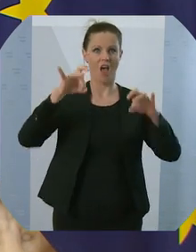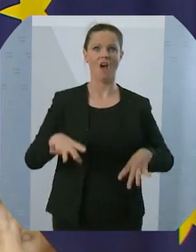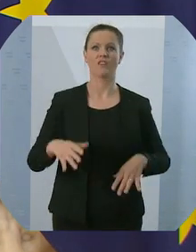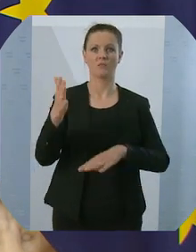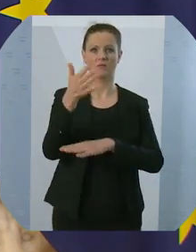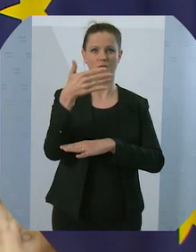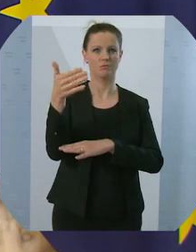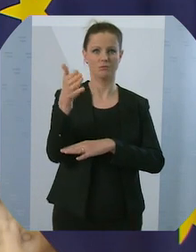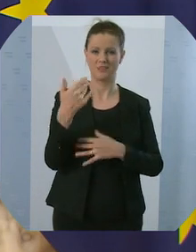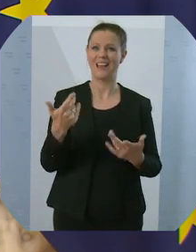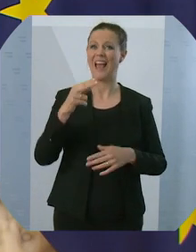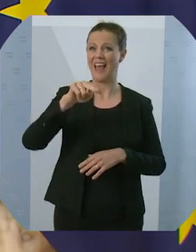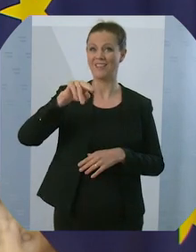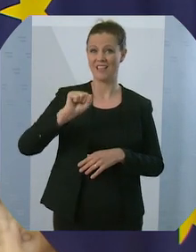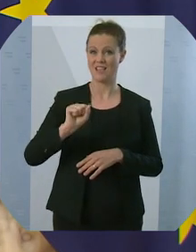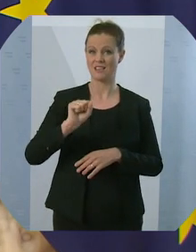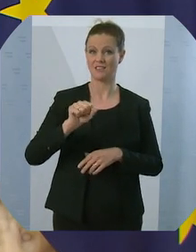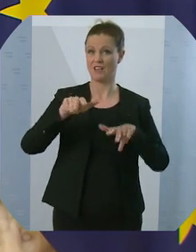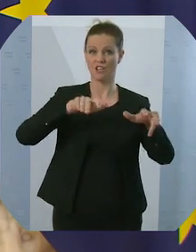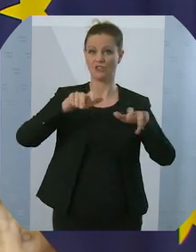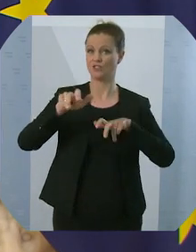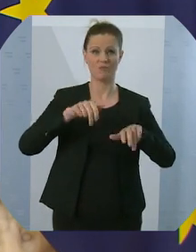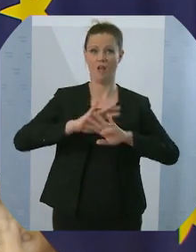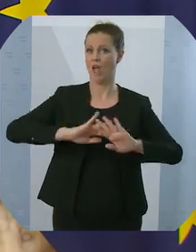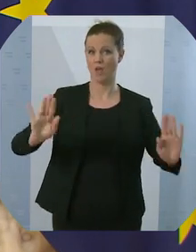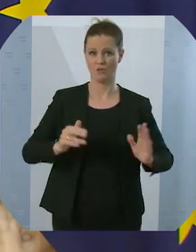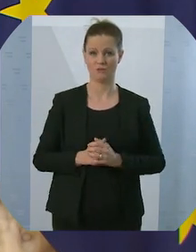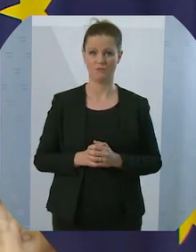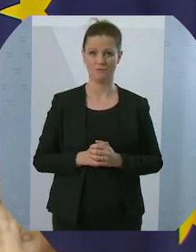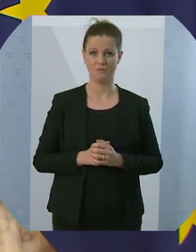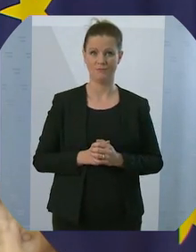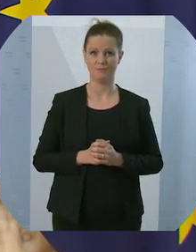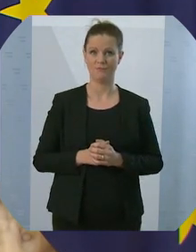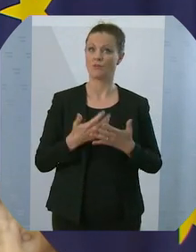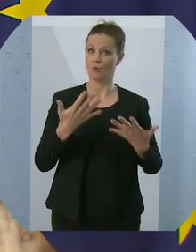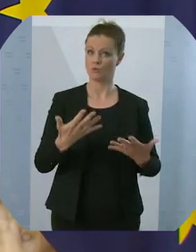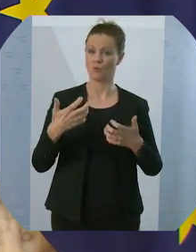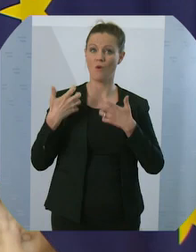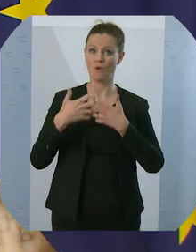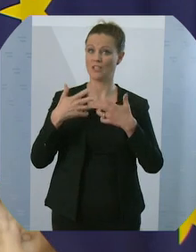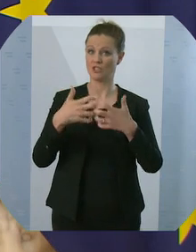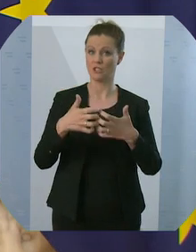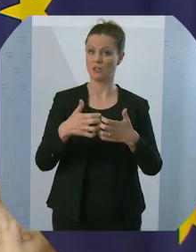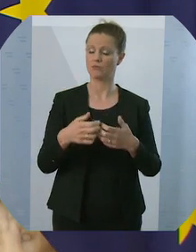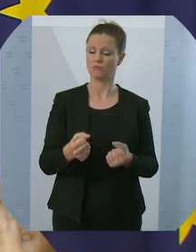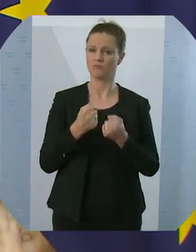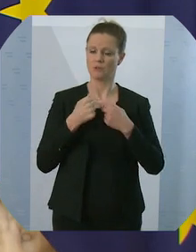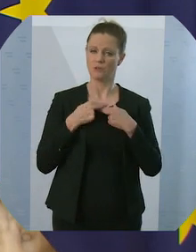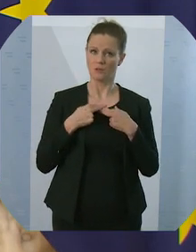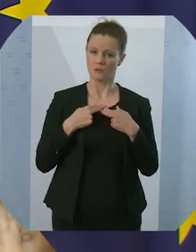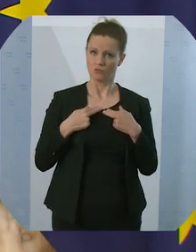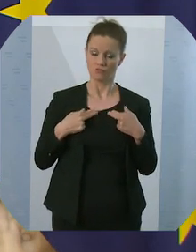Kraft und das NS-Regime war Geschichte. Nur, diese Geschichte hat tiefste Wunden gerissen